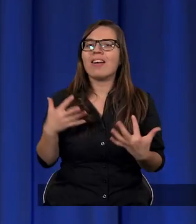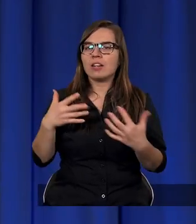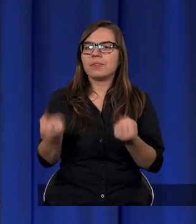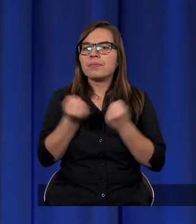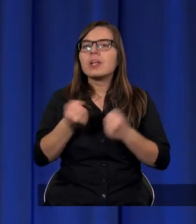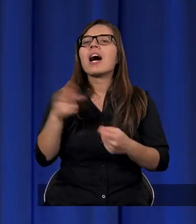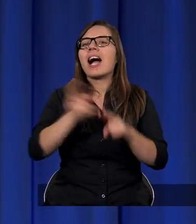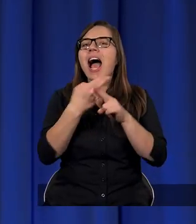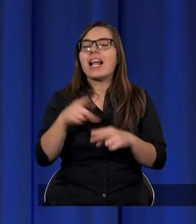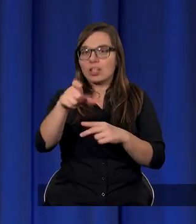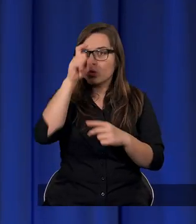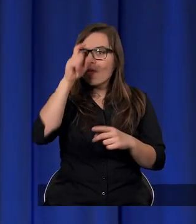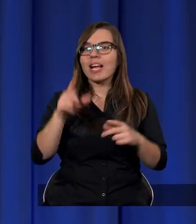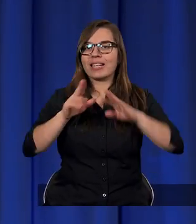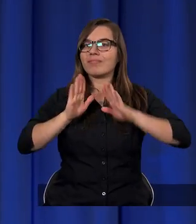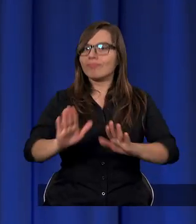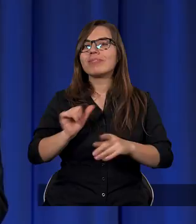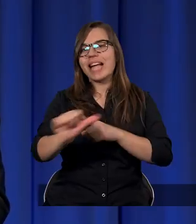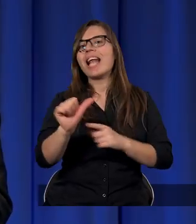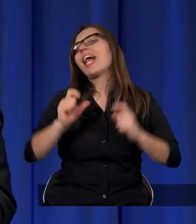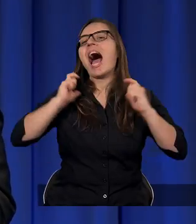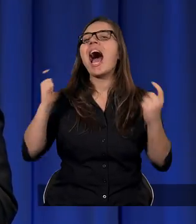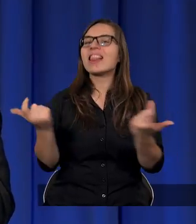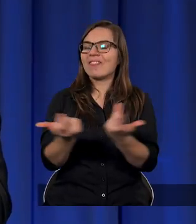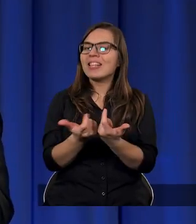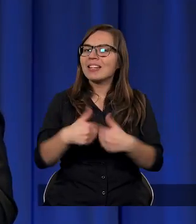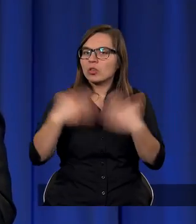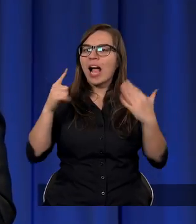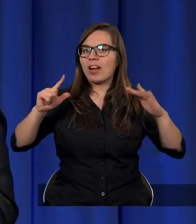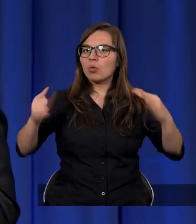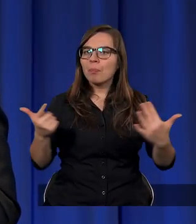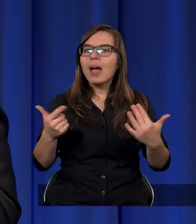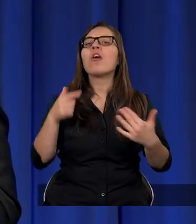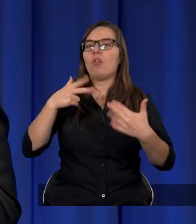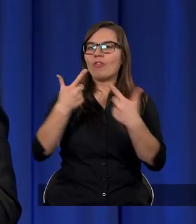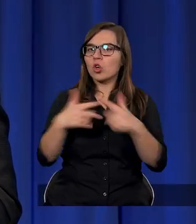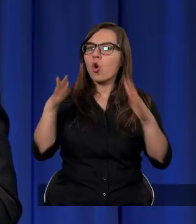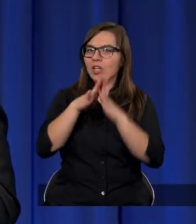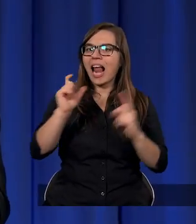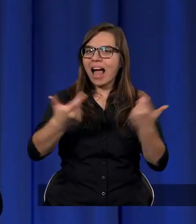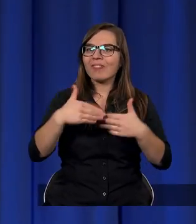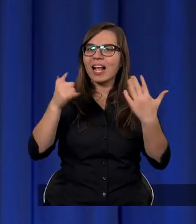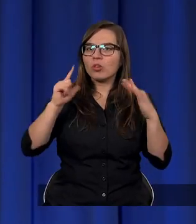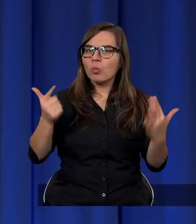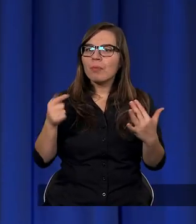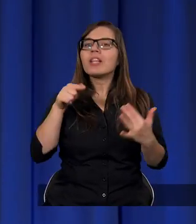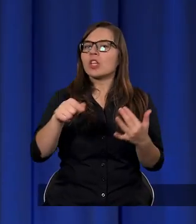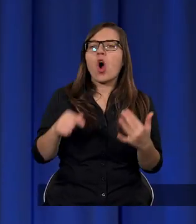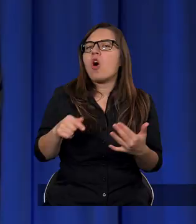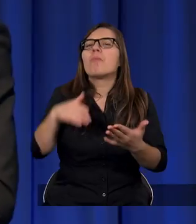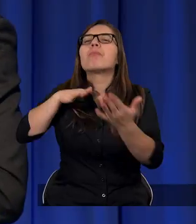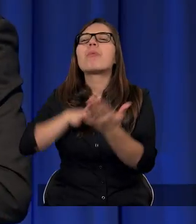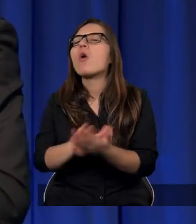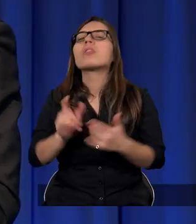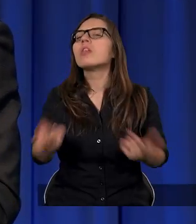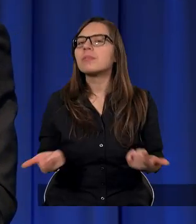Kiedy człowiek zostaje adwentystą w naszym kościele, na początku zazwyczaj jest tak,